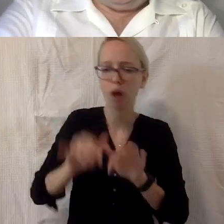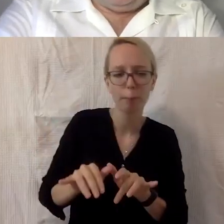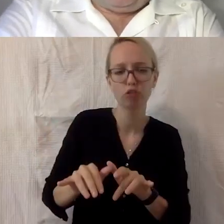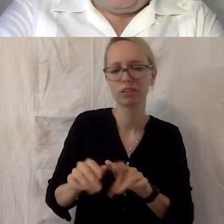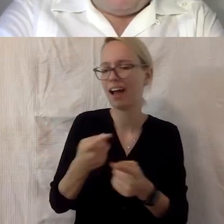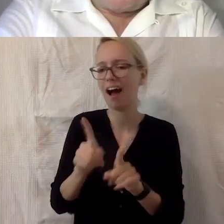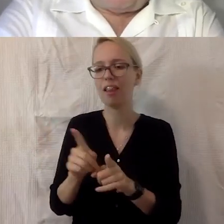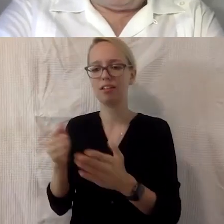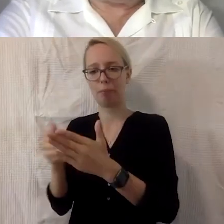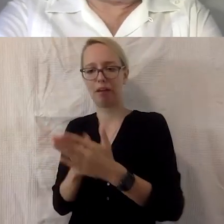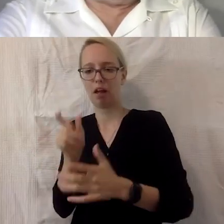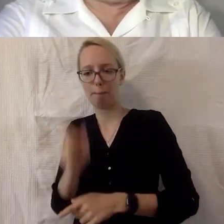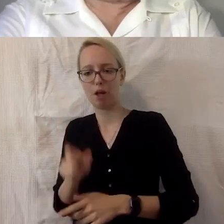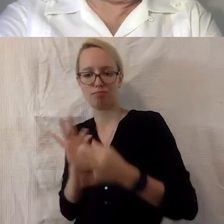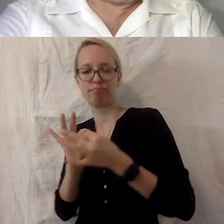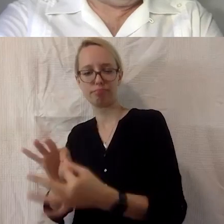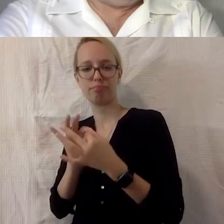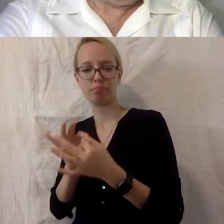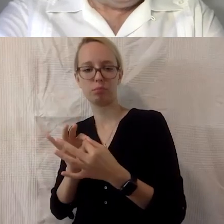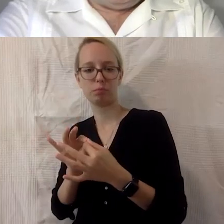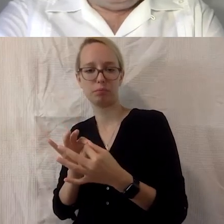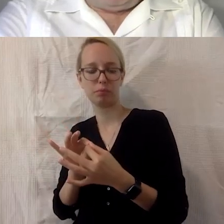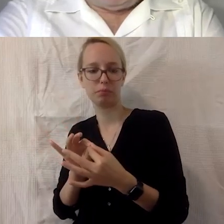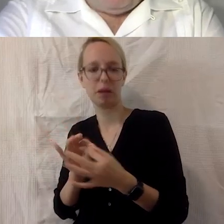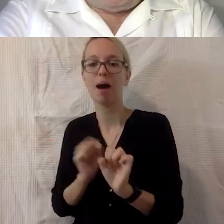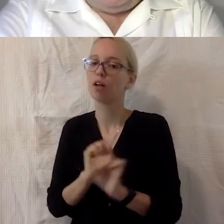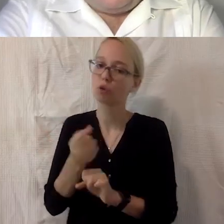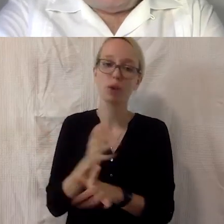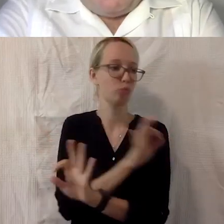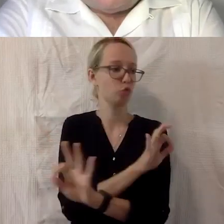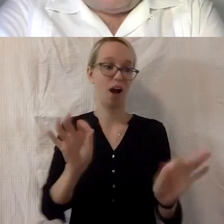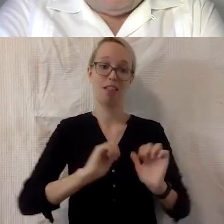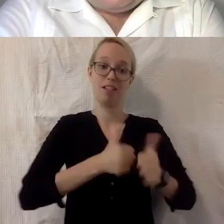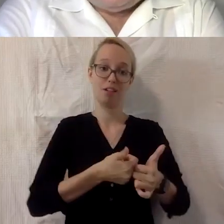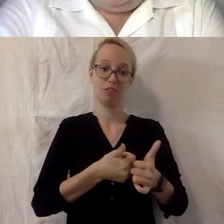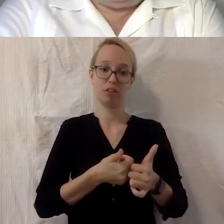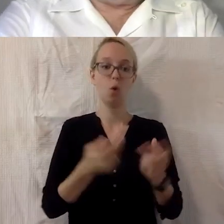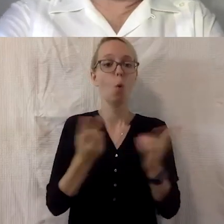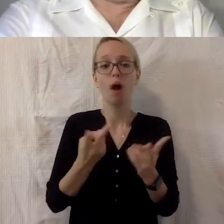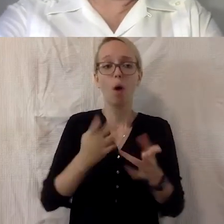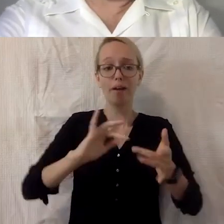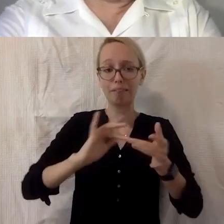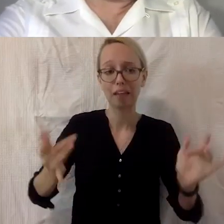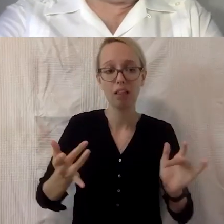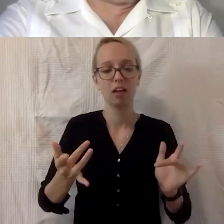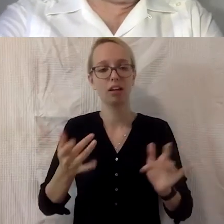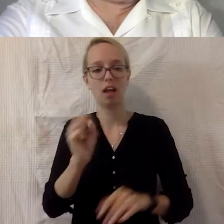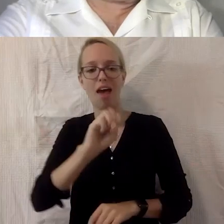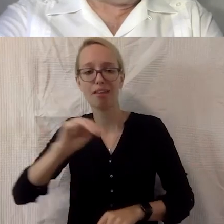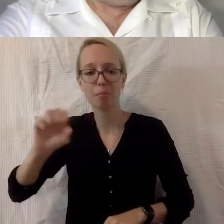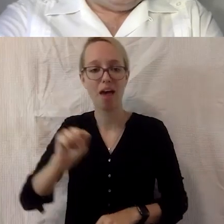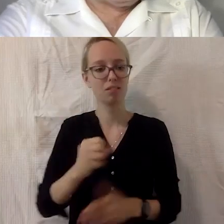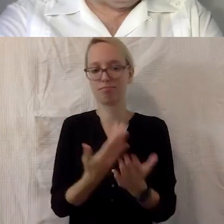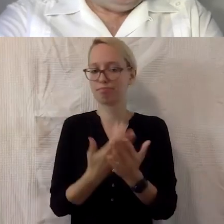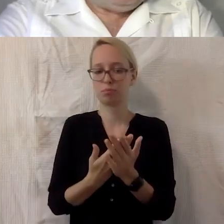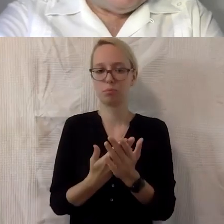Hilfe, kam aus der Gehörlosenpädagogik oder auch SMS oder auch Internet. Ich meine, das sind alles Dinge, die letztendlich